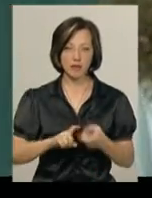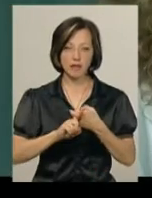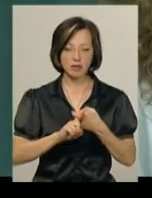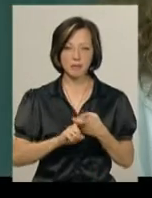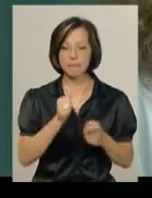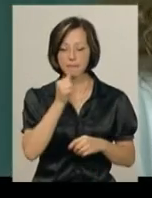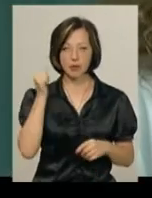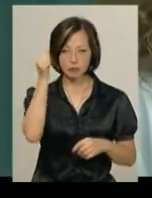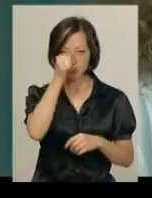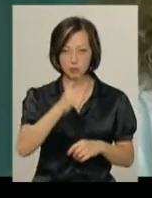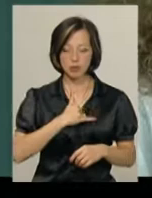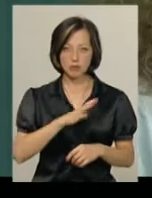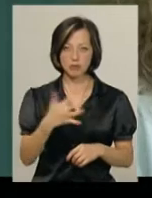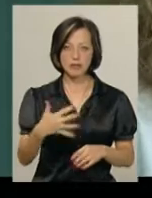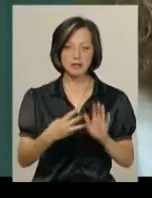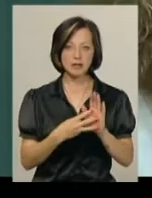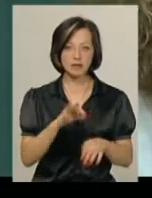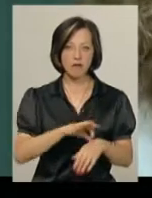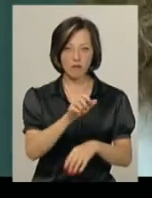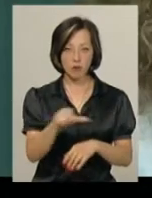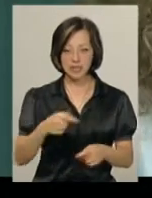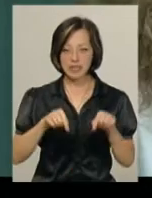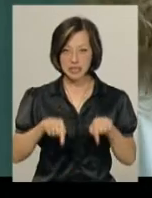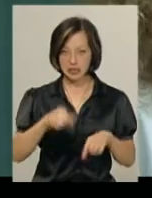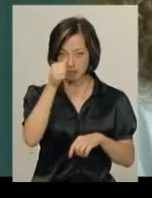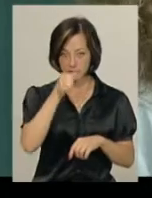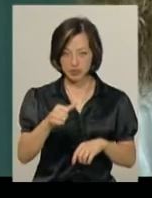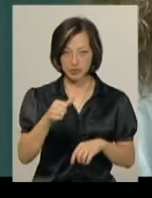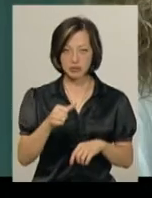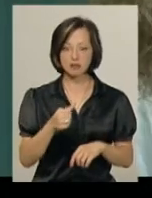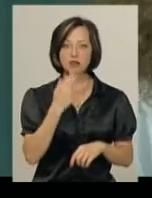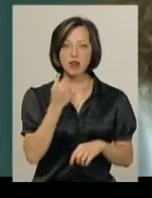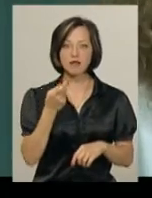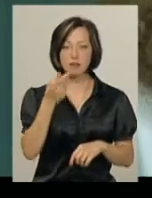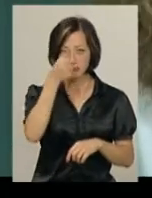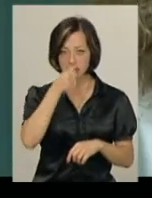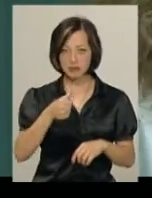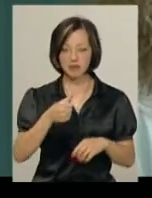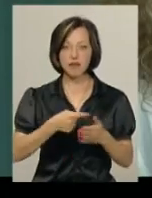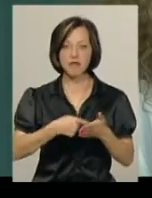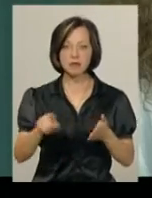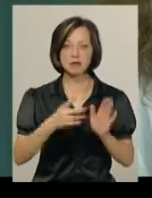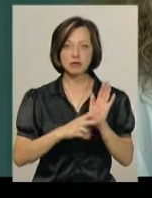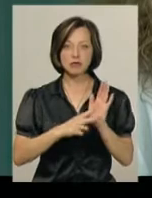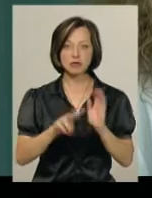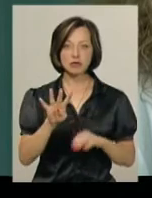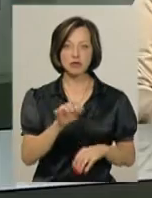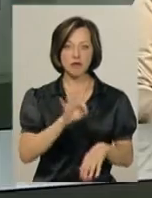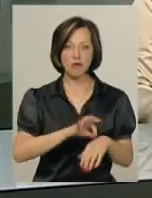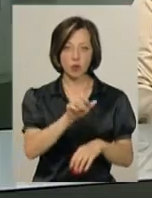інфекції. На минулому місяці в нас було 58 хворих, за цей місяць, за черв'я місяць виписано 74 хворих.